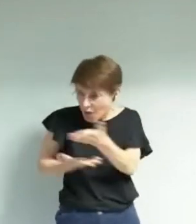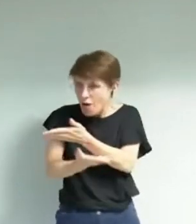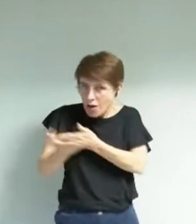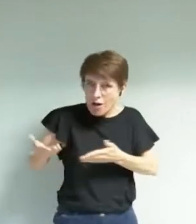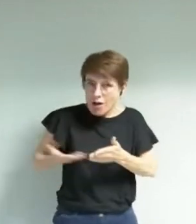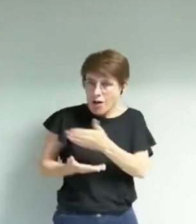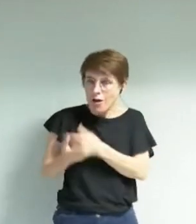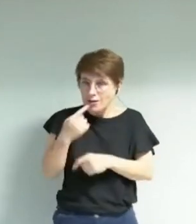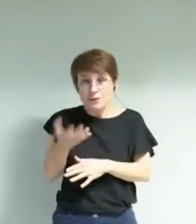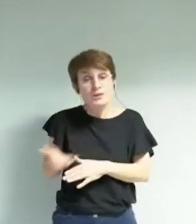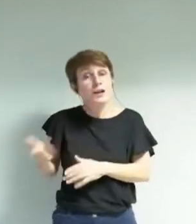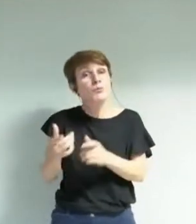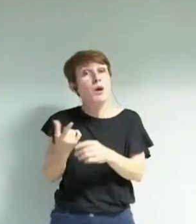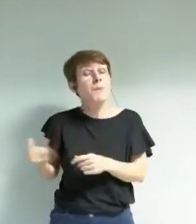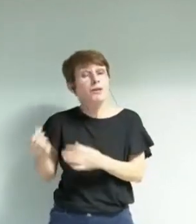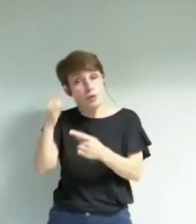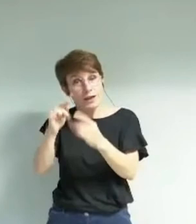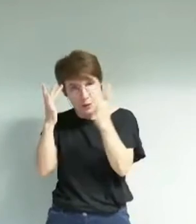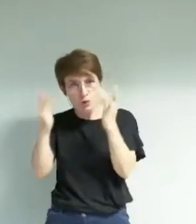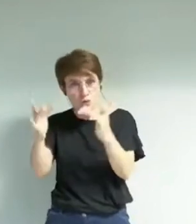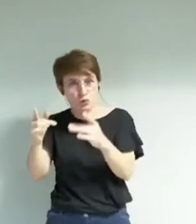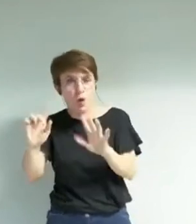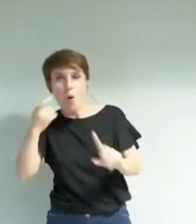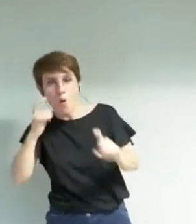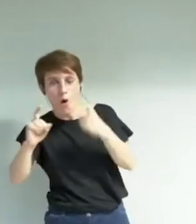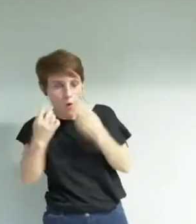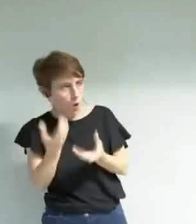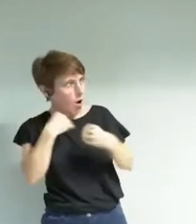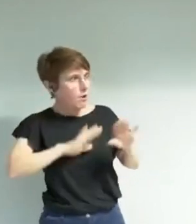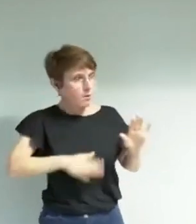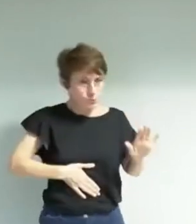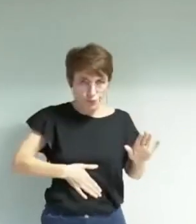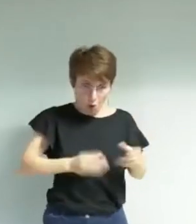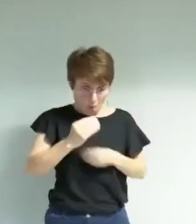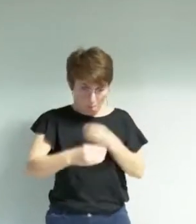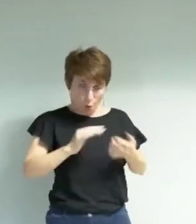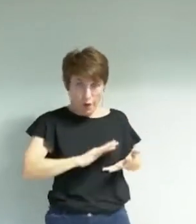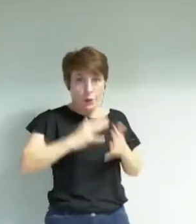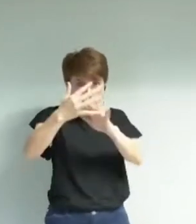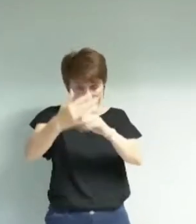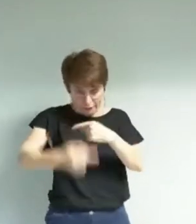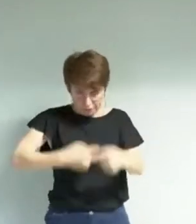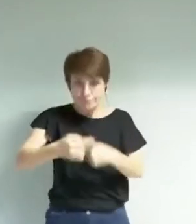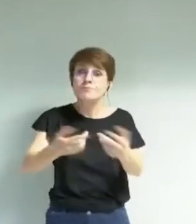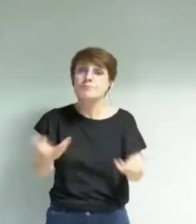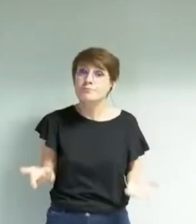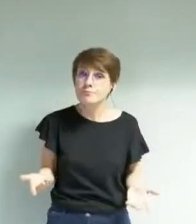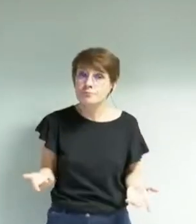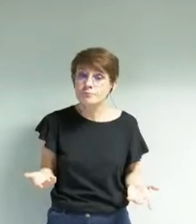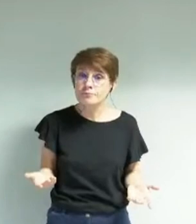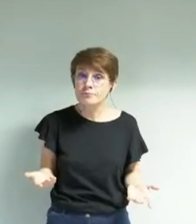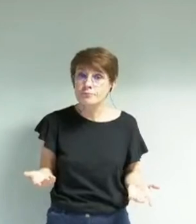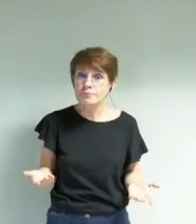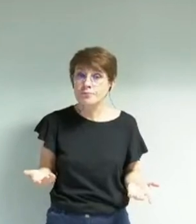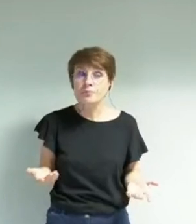saisir des enjeux de transition et je crois que c'est dans un monde qui a sans doute par son caractère